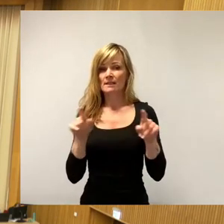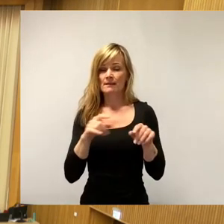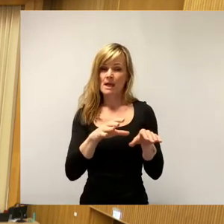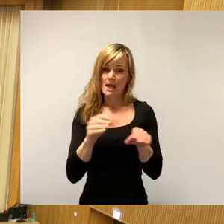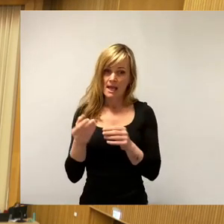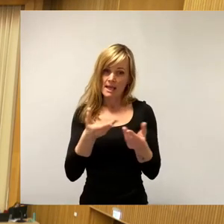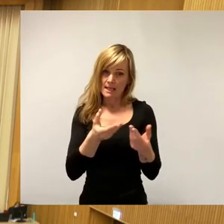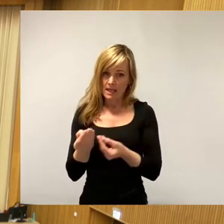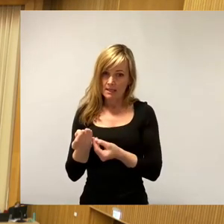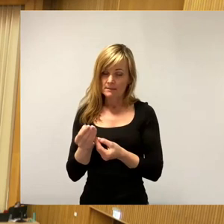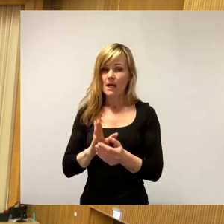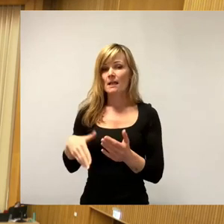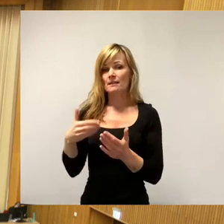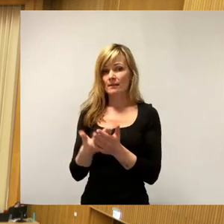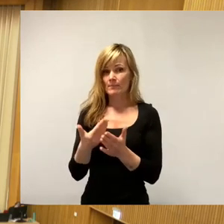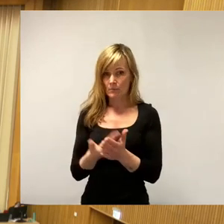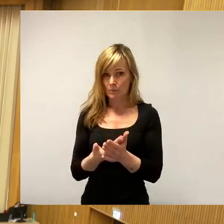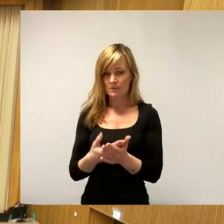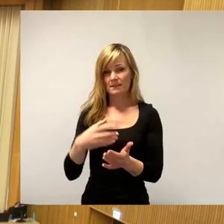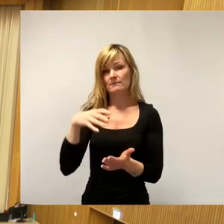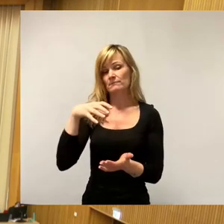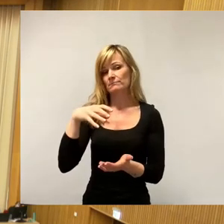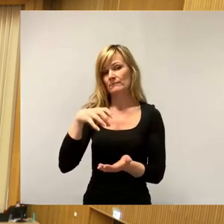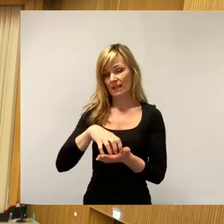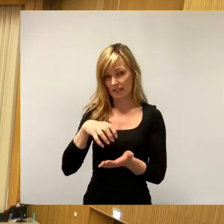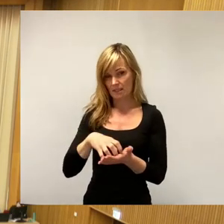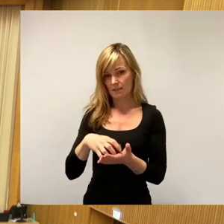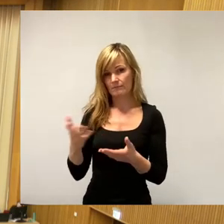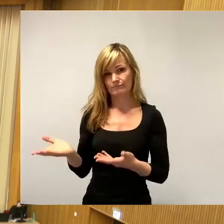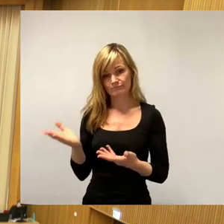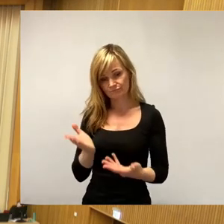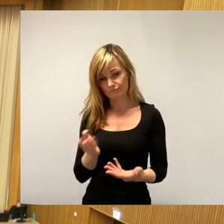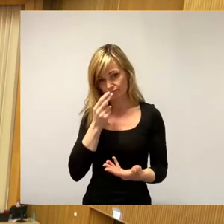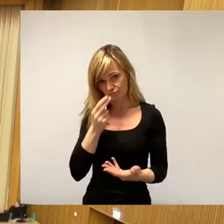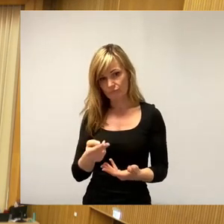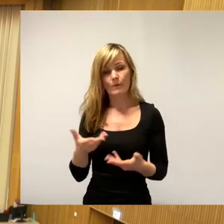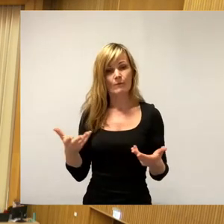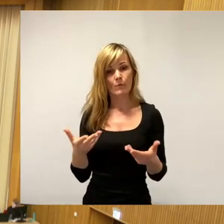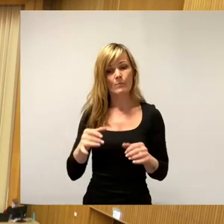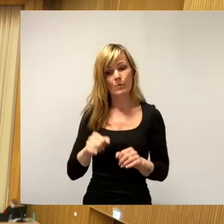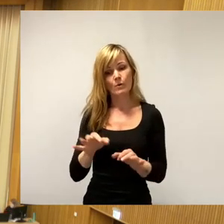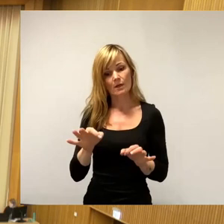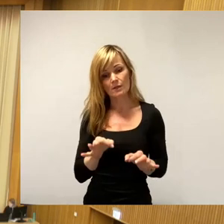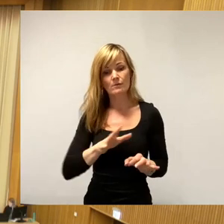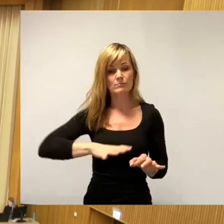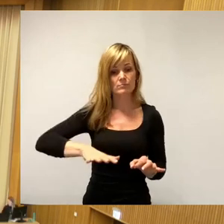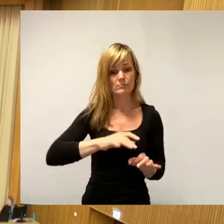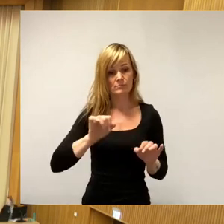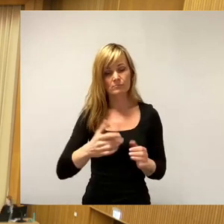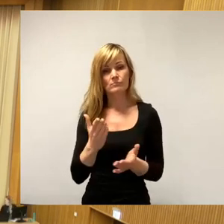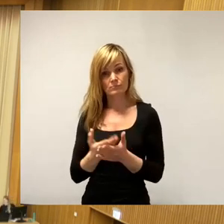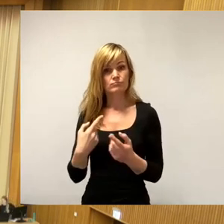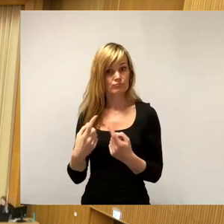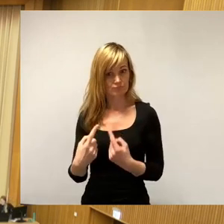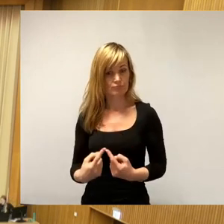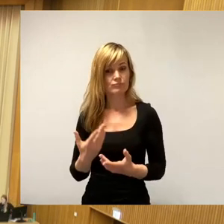Angebote der Landeshauptstadt Dresden in Gewerbegebieten sich anzuschauen. Man ist dort im Gespräch. Das will ich also hier an dieser Stelle